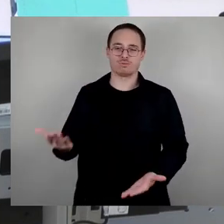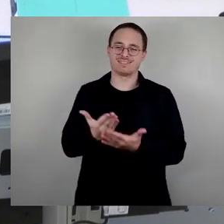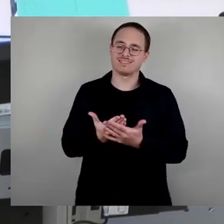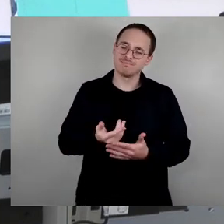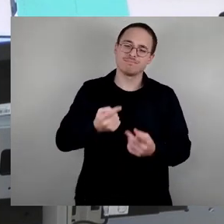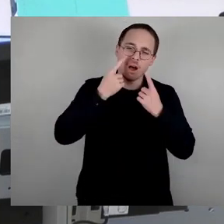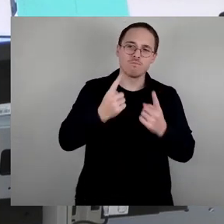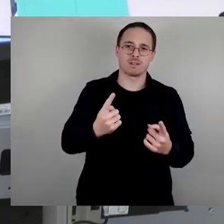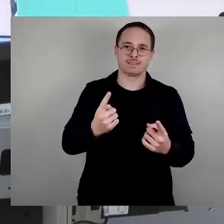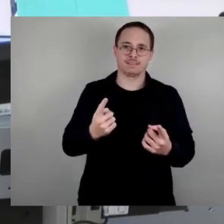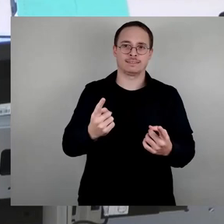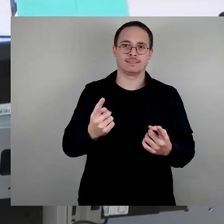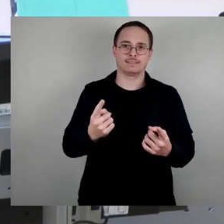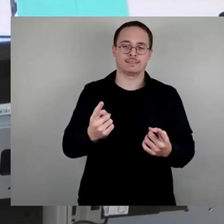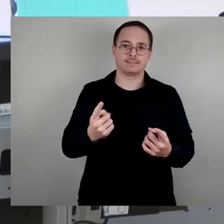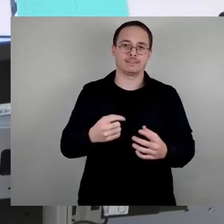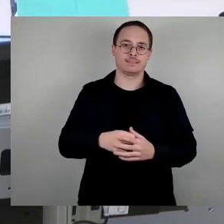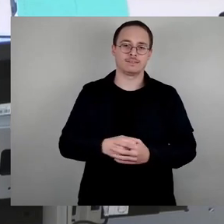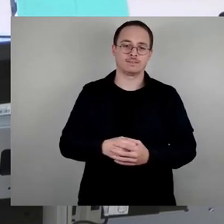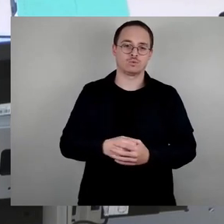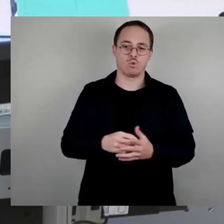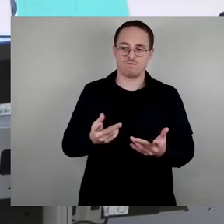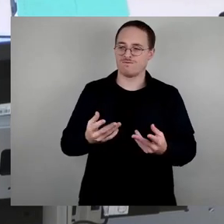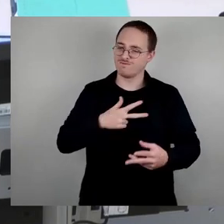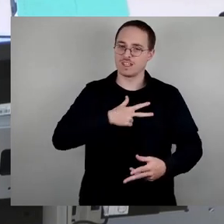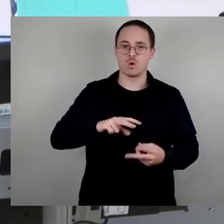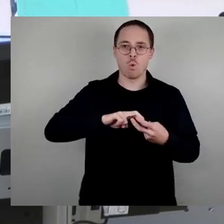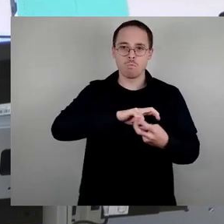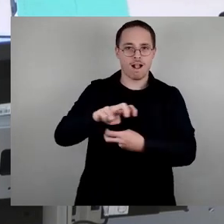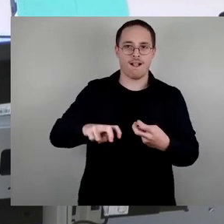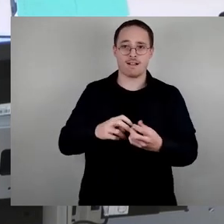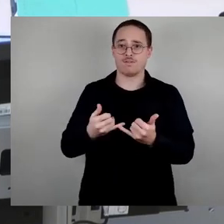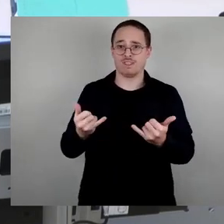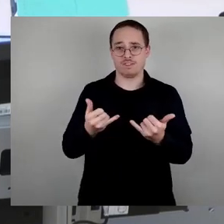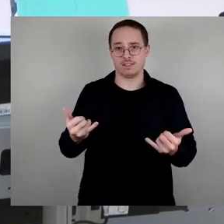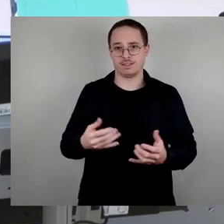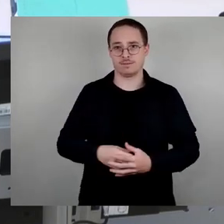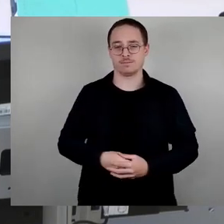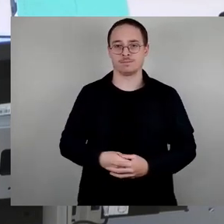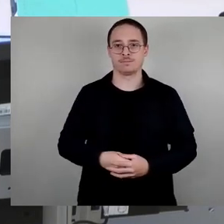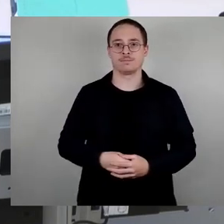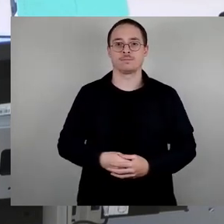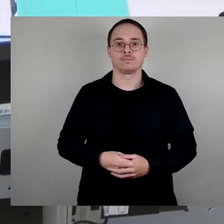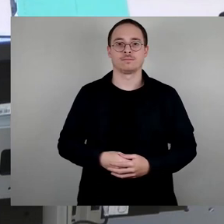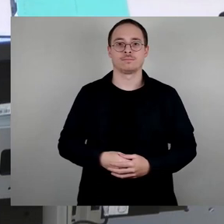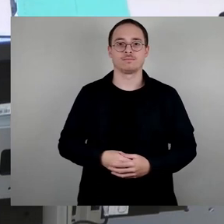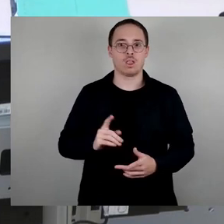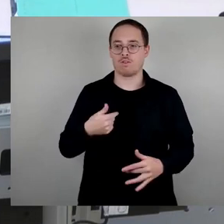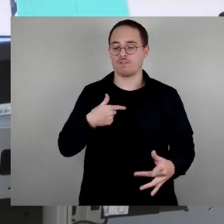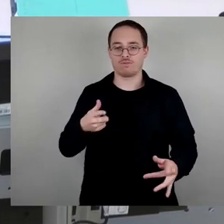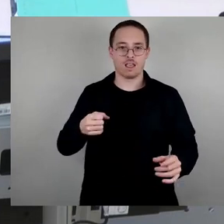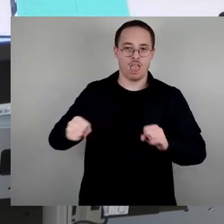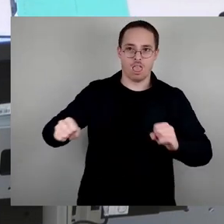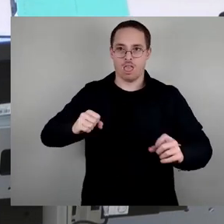damit umgeht. Und auch Ausdruck dieser Hektik meiner Meinung